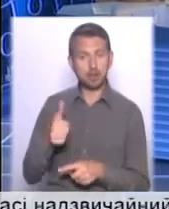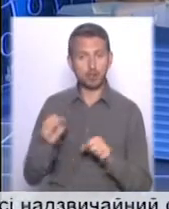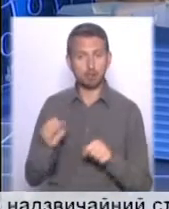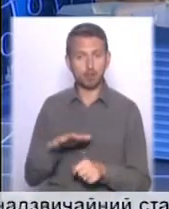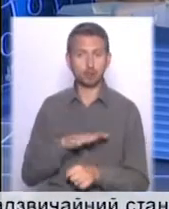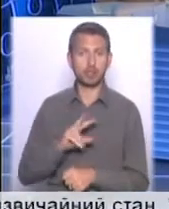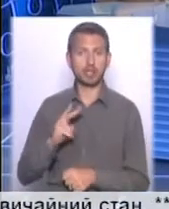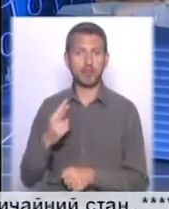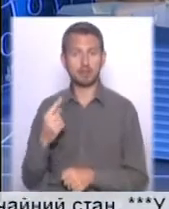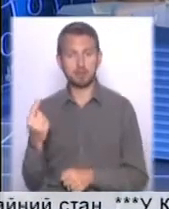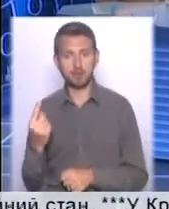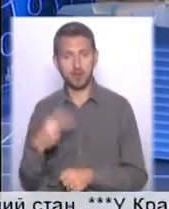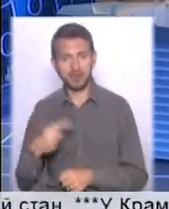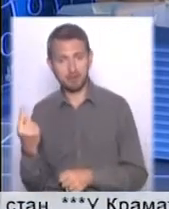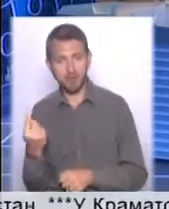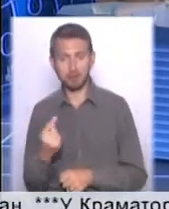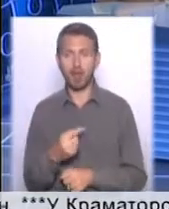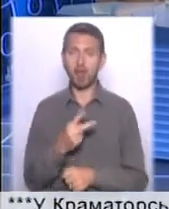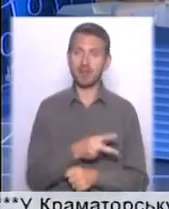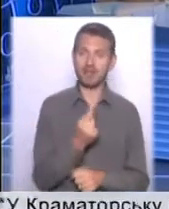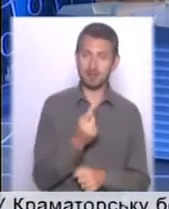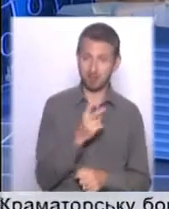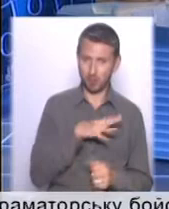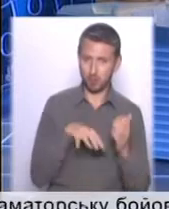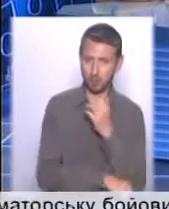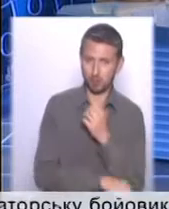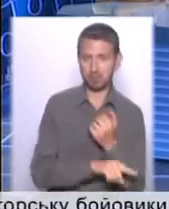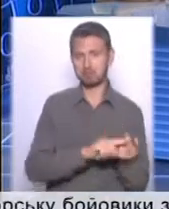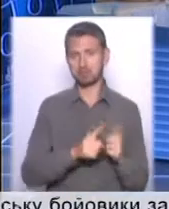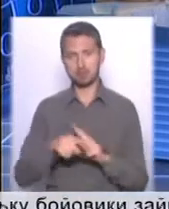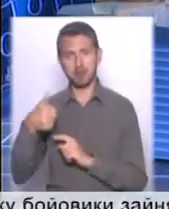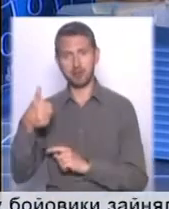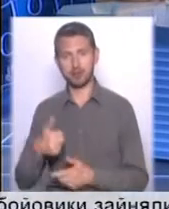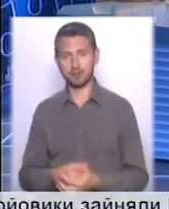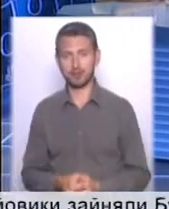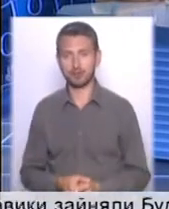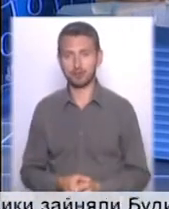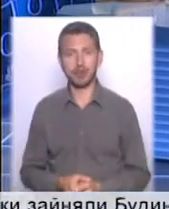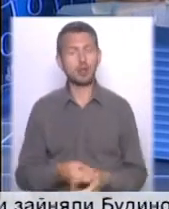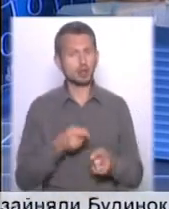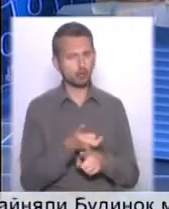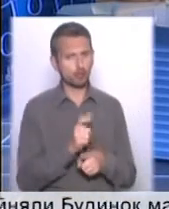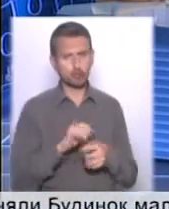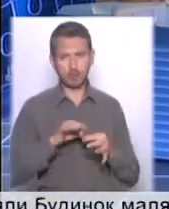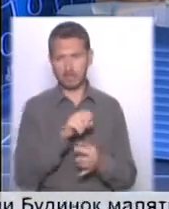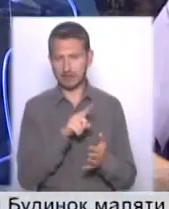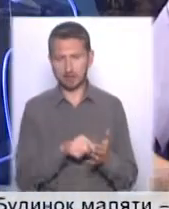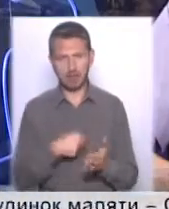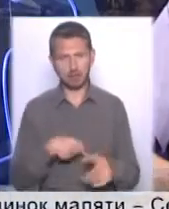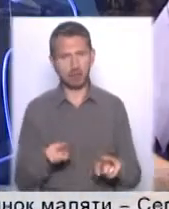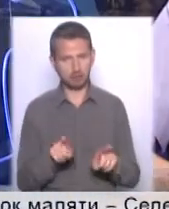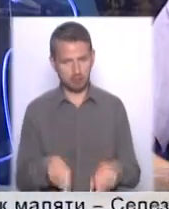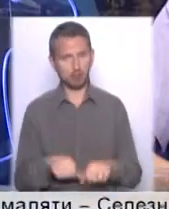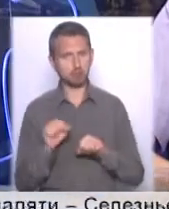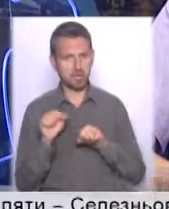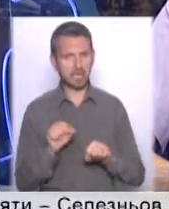21-шим, а 21-шим може стати першим. А кому ж це, вибачайте, вигідно? Дійсно, дуже складне запитання. Я також сприхильник